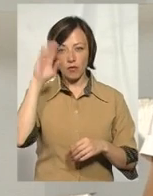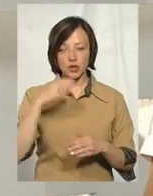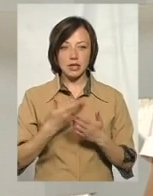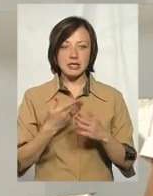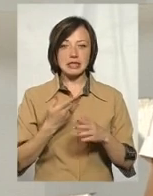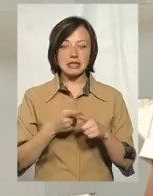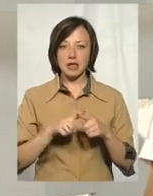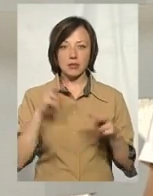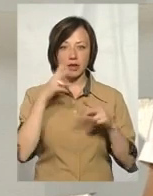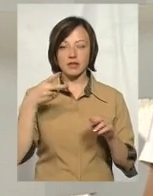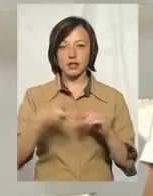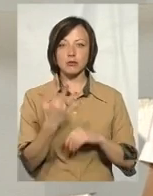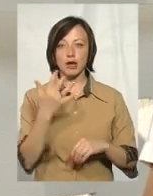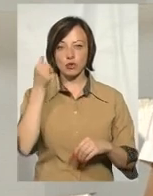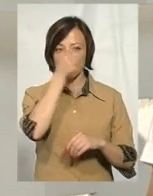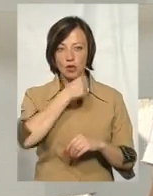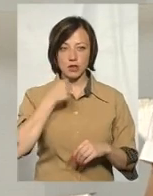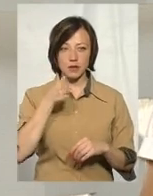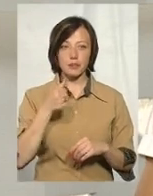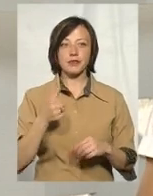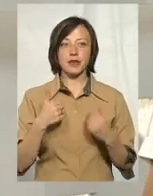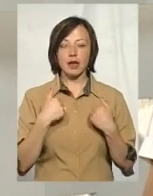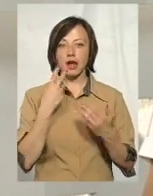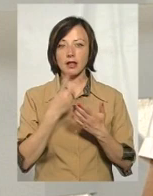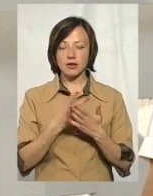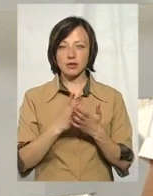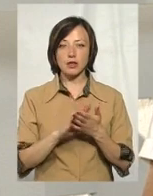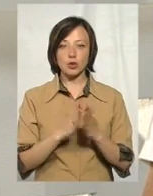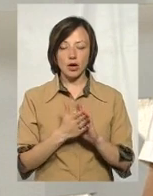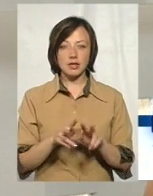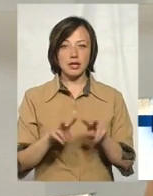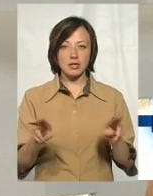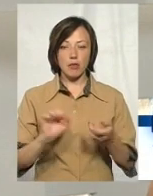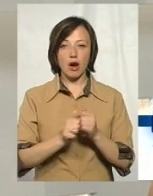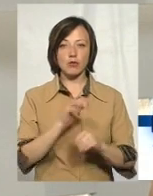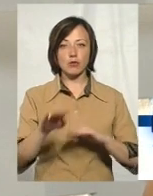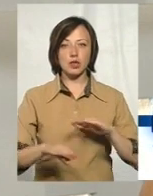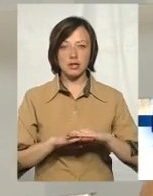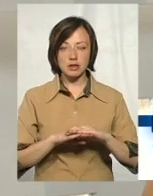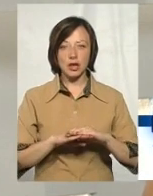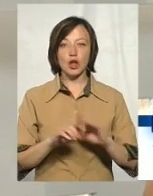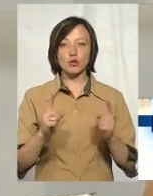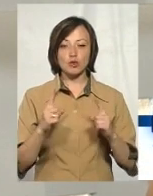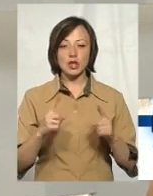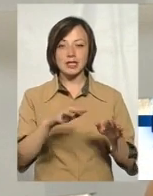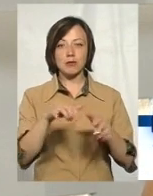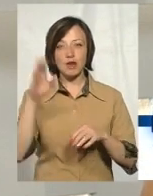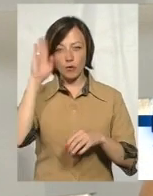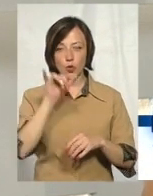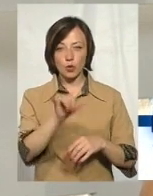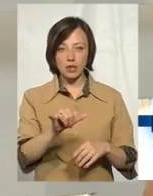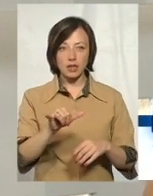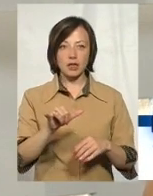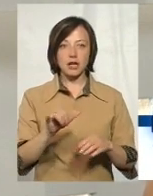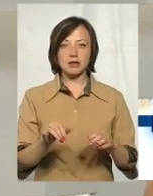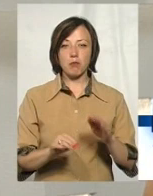помиляю, ще було в 2005 році. Ну, я дивлюся за ситуацію, то так само пішов і Кам'янець, тому що і забір води в них також йде